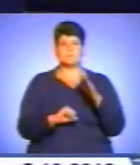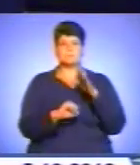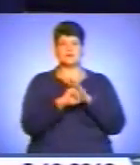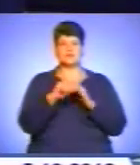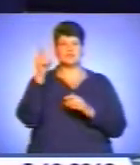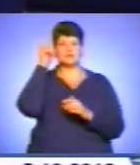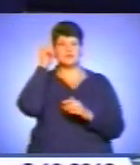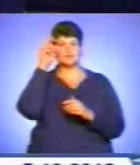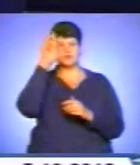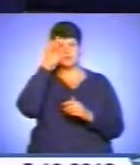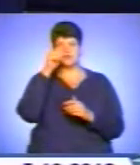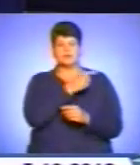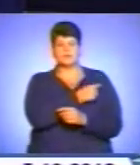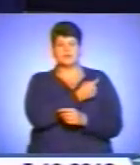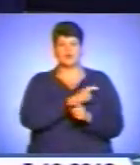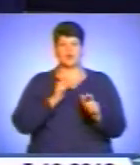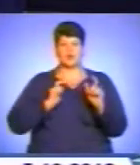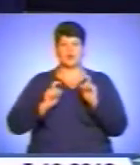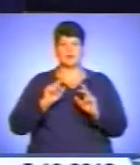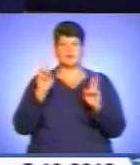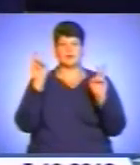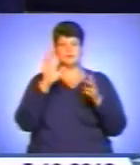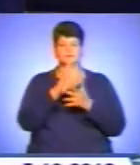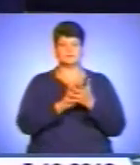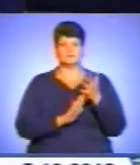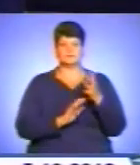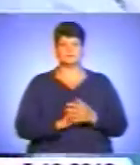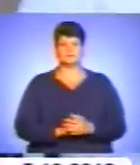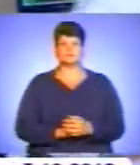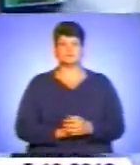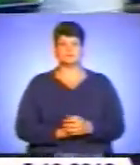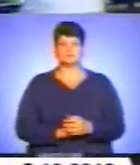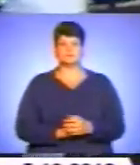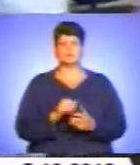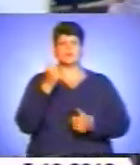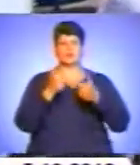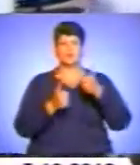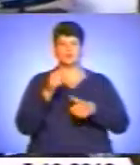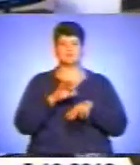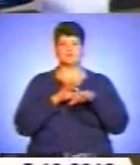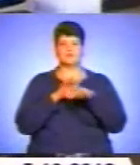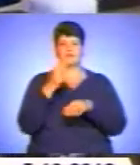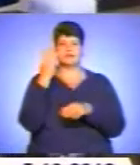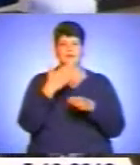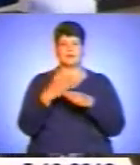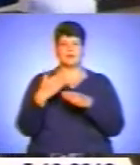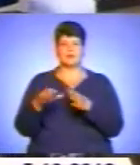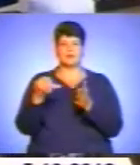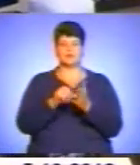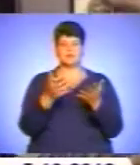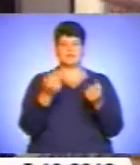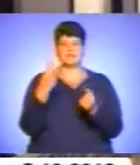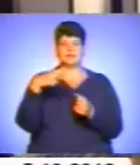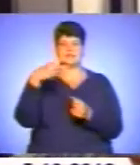Чортківського державного медичного коледжу. Тему продовжує Ірина Демчук. Конкурс проходить у три етапи. Участь бере 22